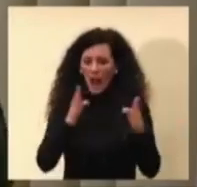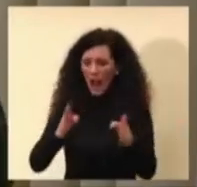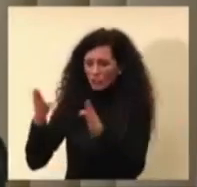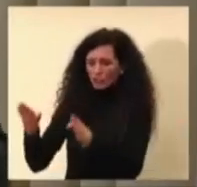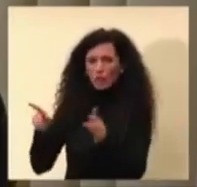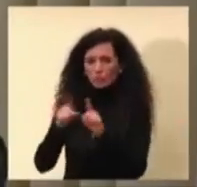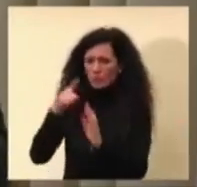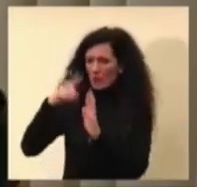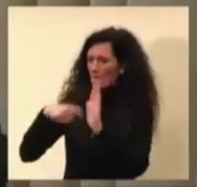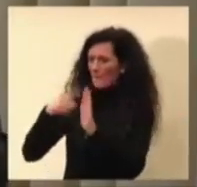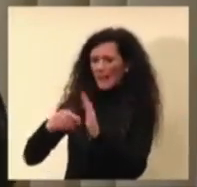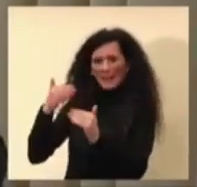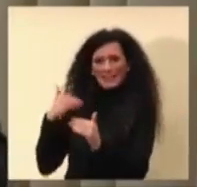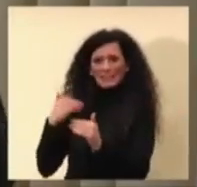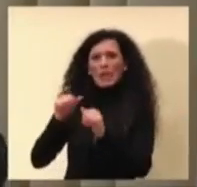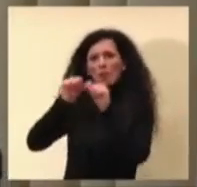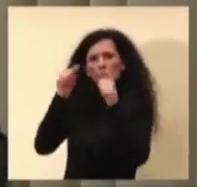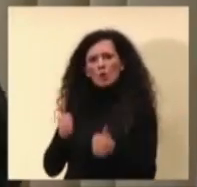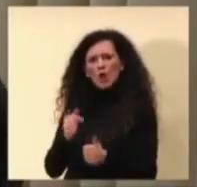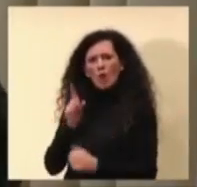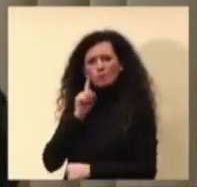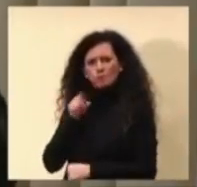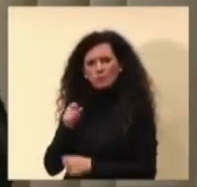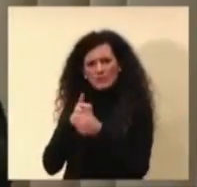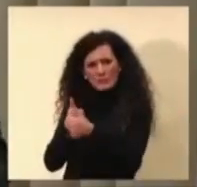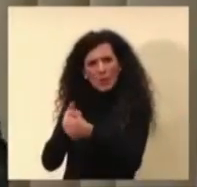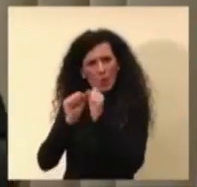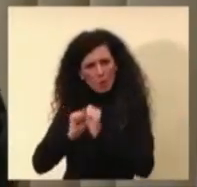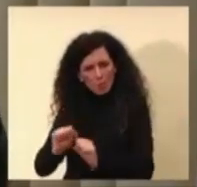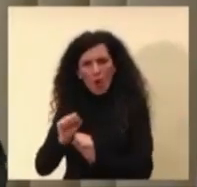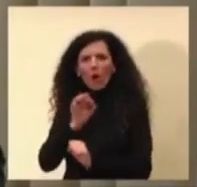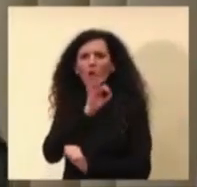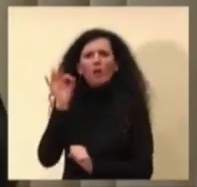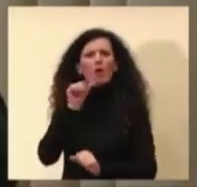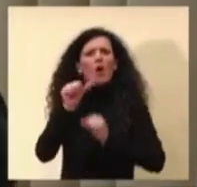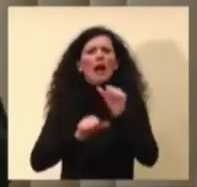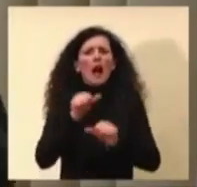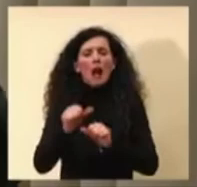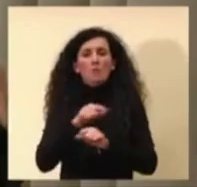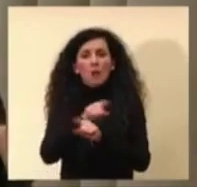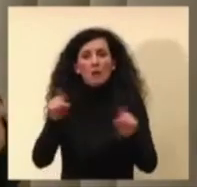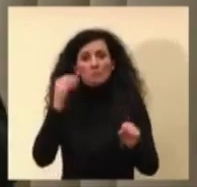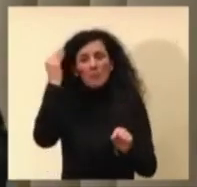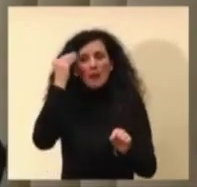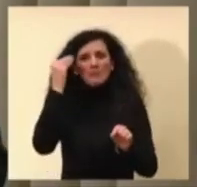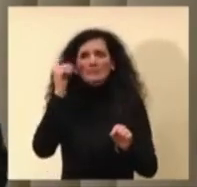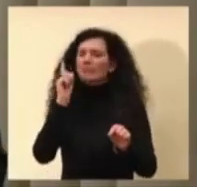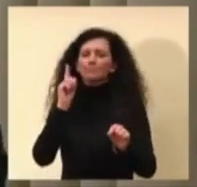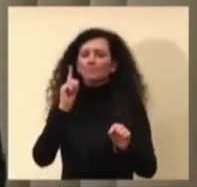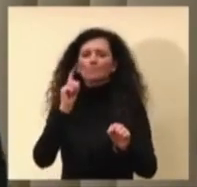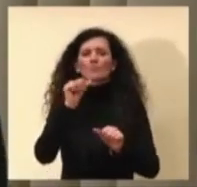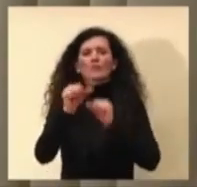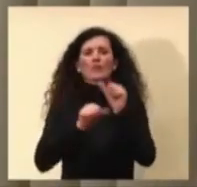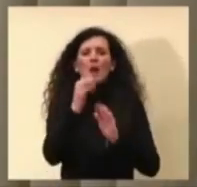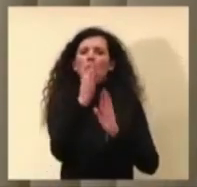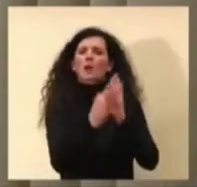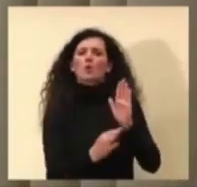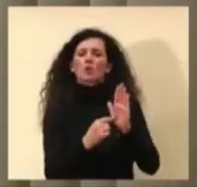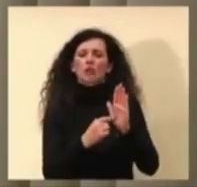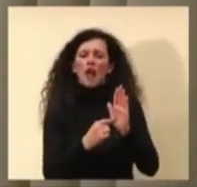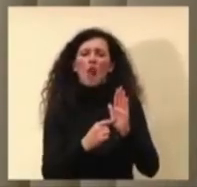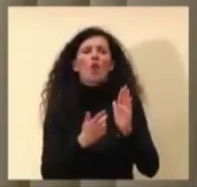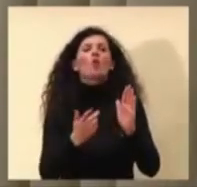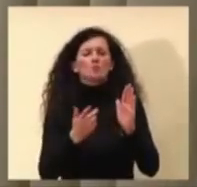riscritto anche il modello? Pensate che serva un modello diverso e quale? E a questo proposito vi chiedo un parere sulla